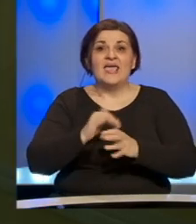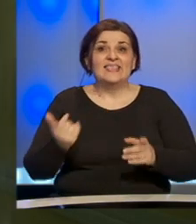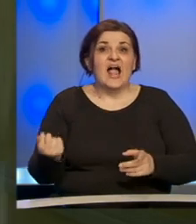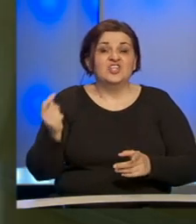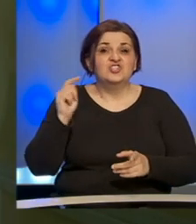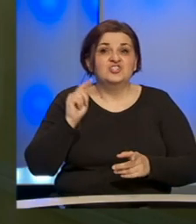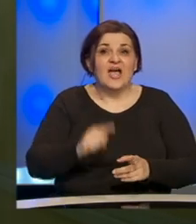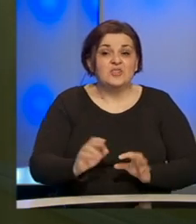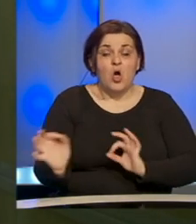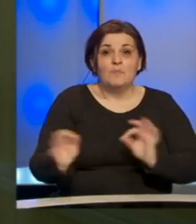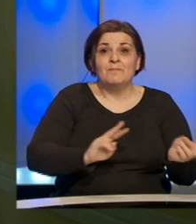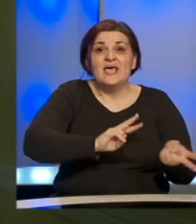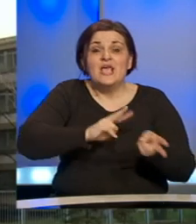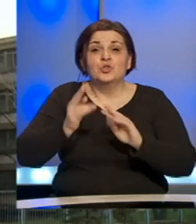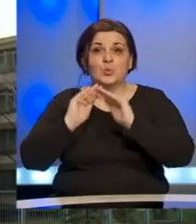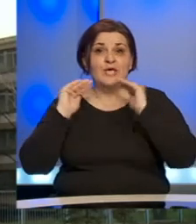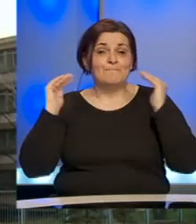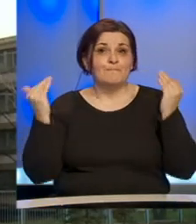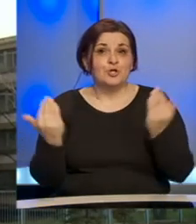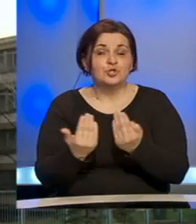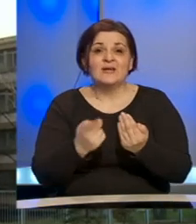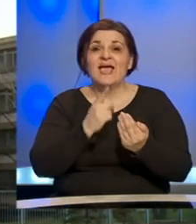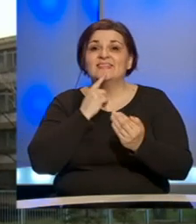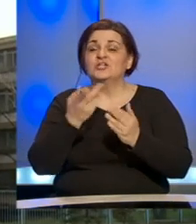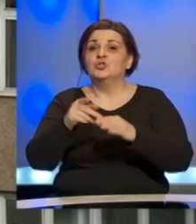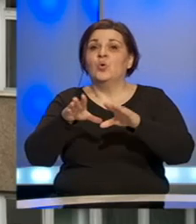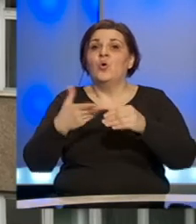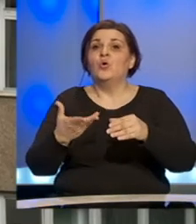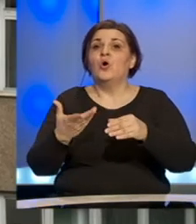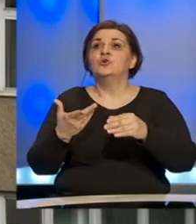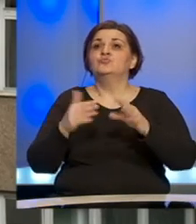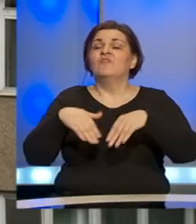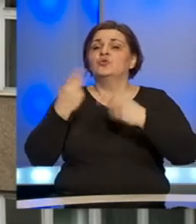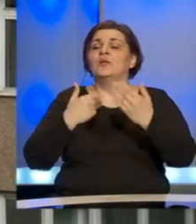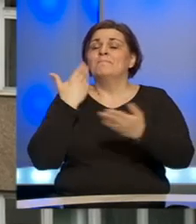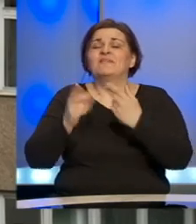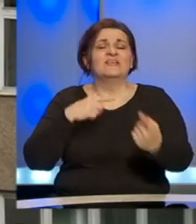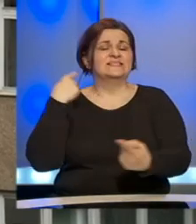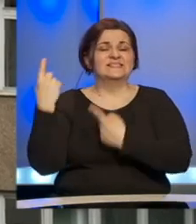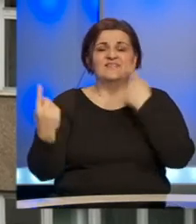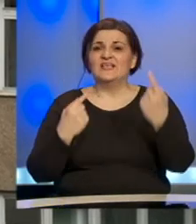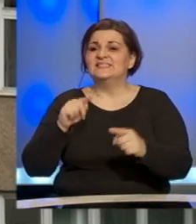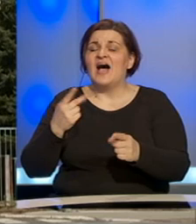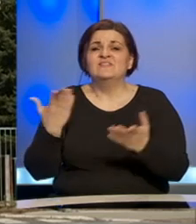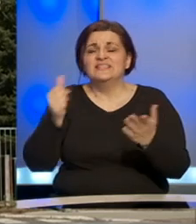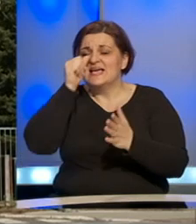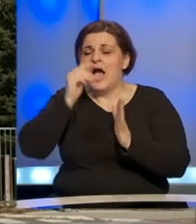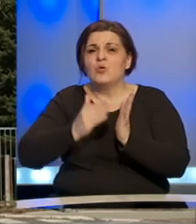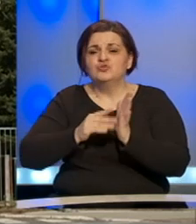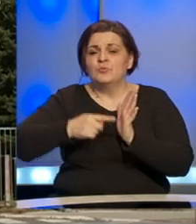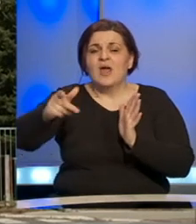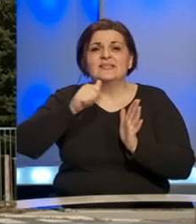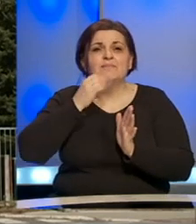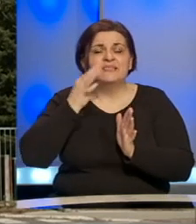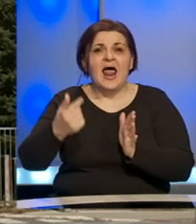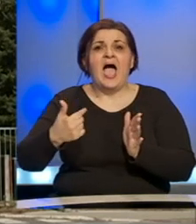doći do premanja i drugih prostorija, da li će doći do usvajanja drugih prijedloga sve zavisi od situacije u narednim danima. Mi